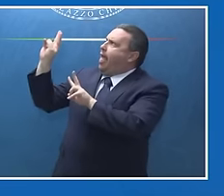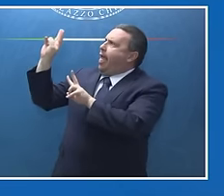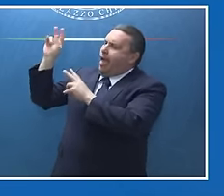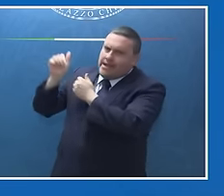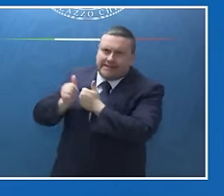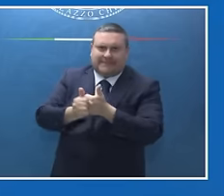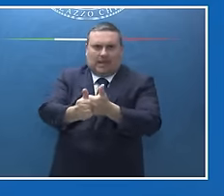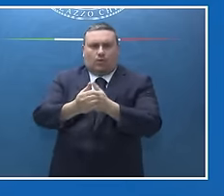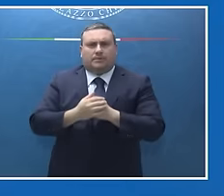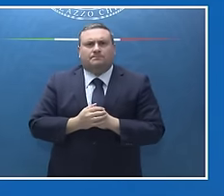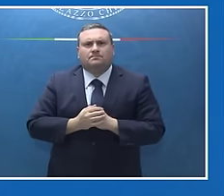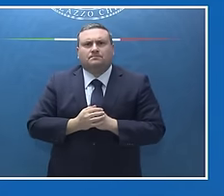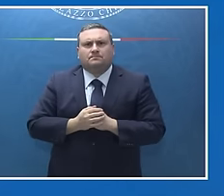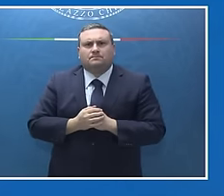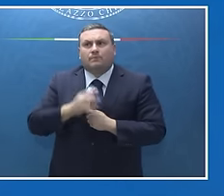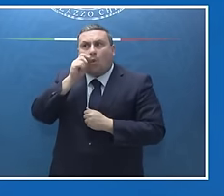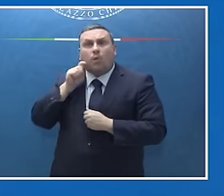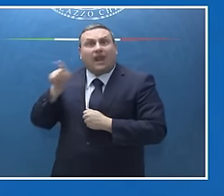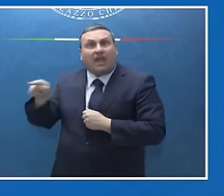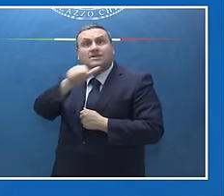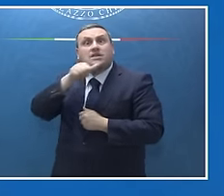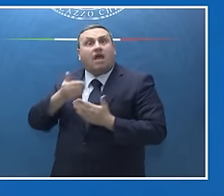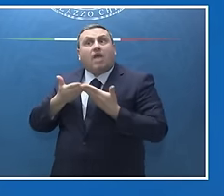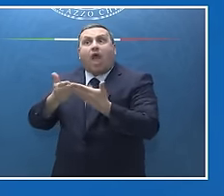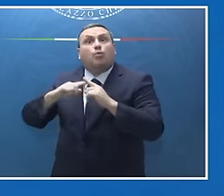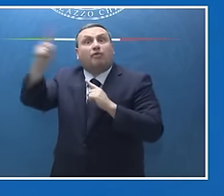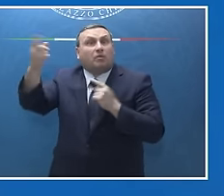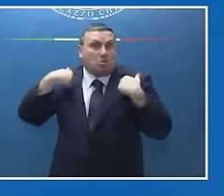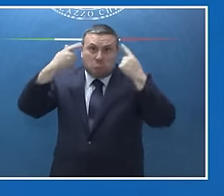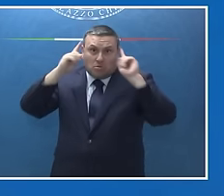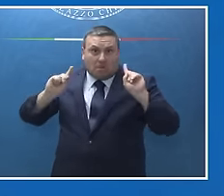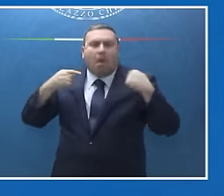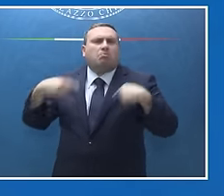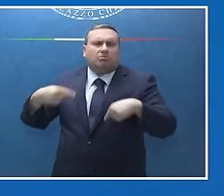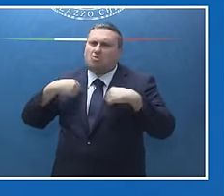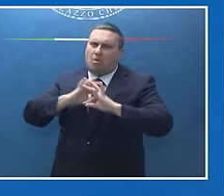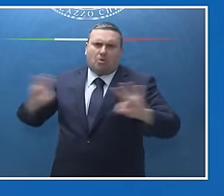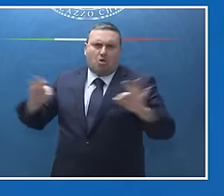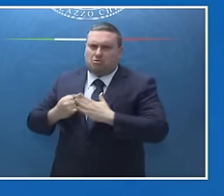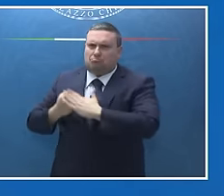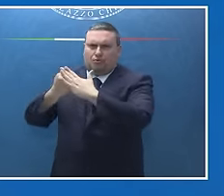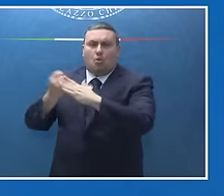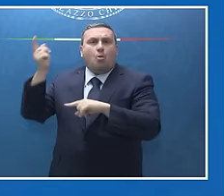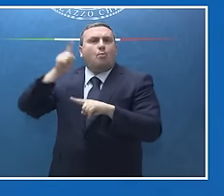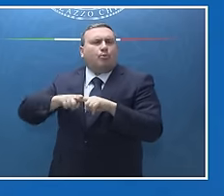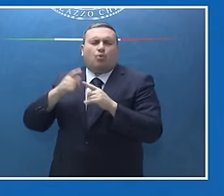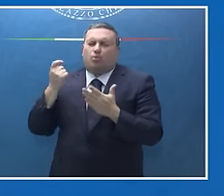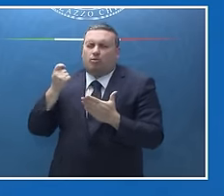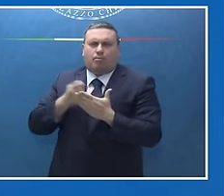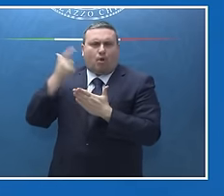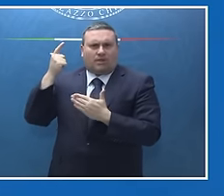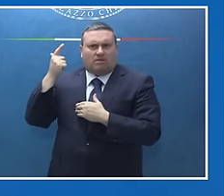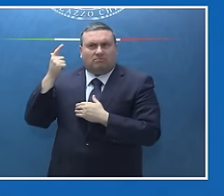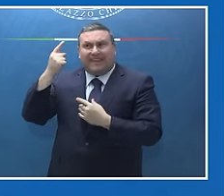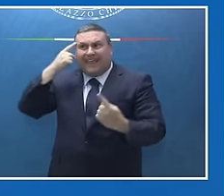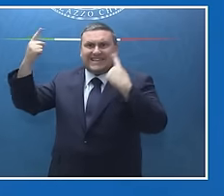sostegno all'Ucraina per il tempo che sarà necessario rimane anche la condizio sine qua non per avviare qualsiasi